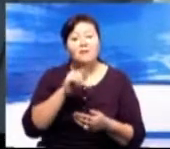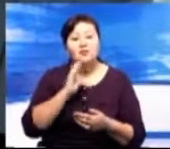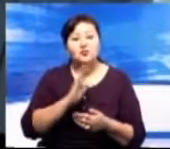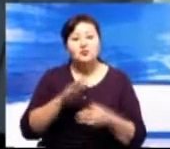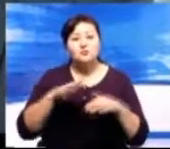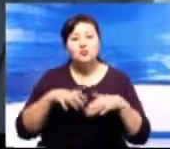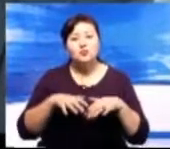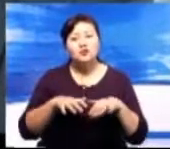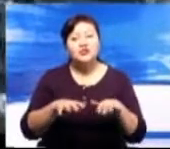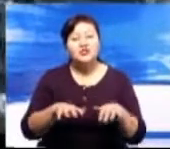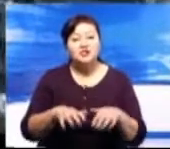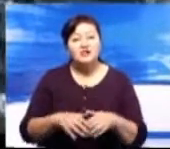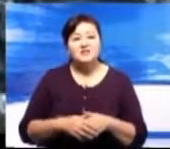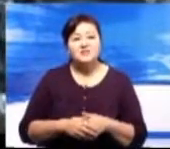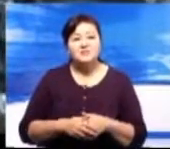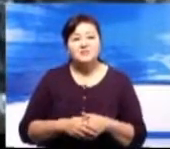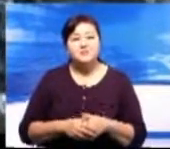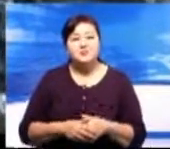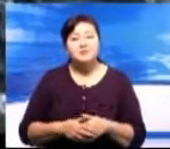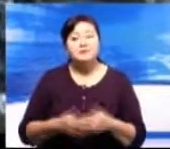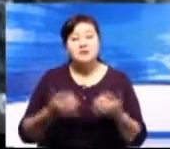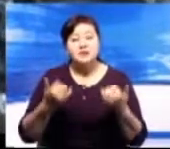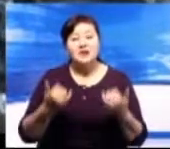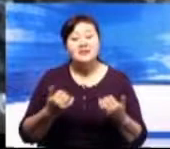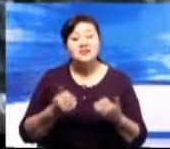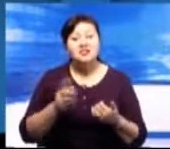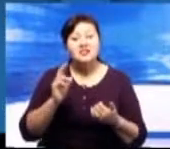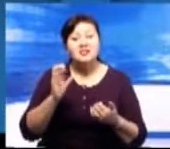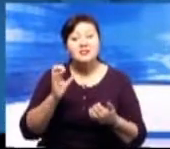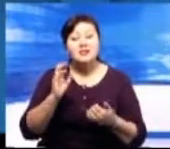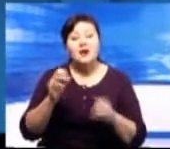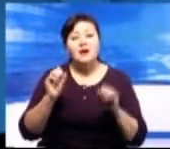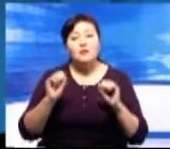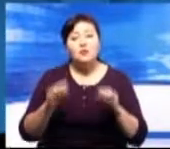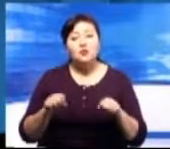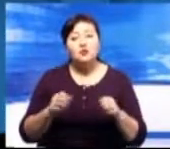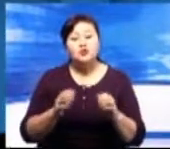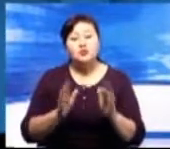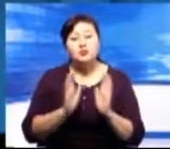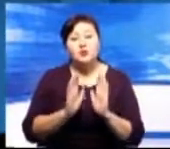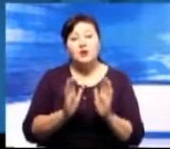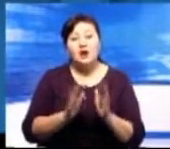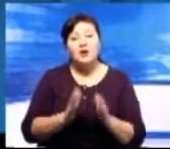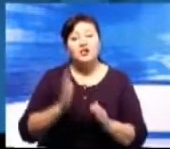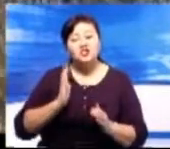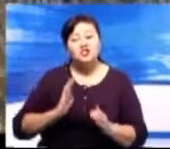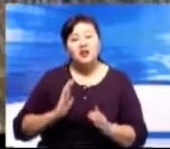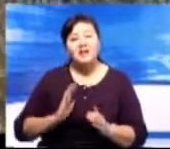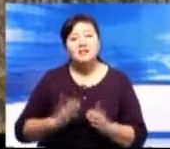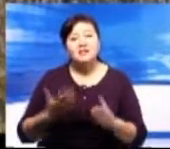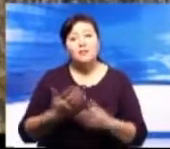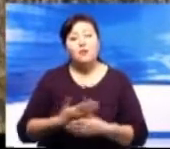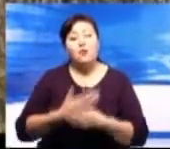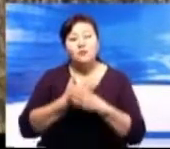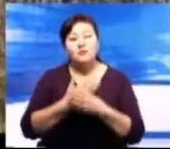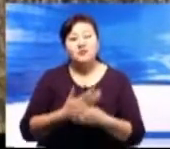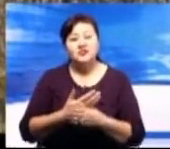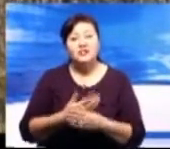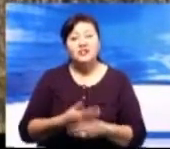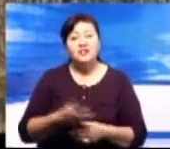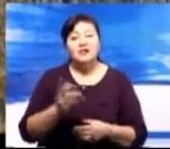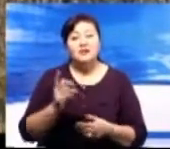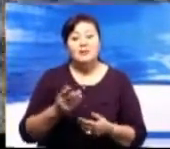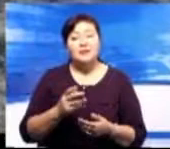дальнейшем тоже содержании. А пока садоводческое предприятие может рассчитывать лишь на помощь коммунальных служб. Отметим, что содержанием арыков в городе